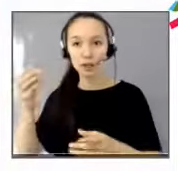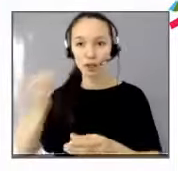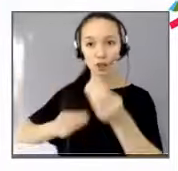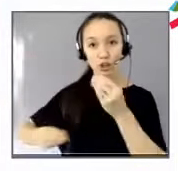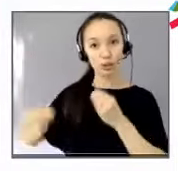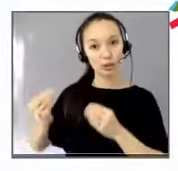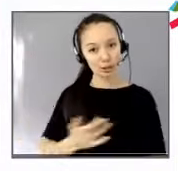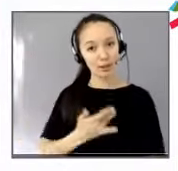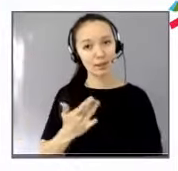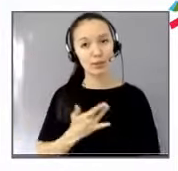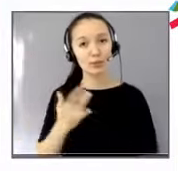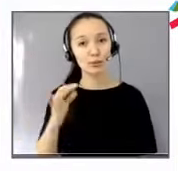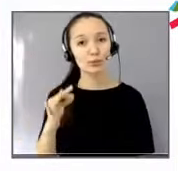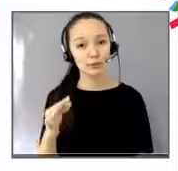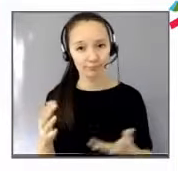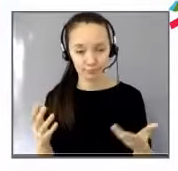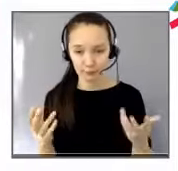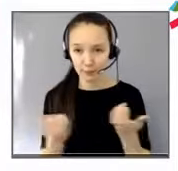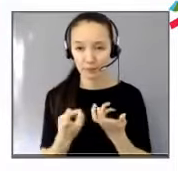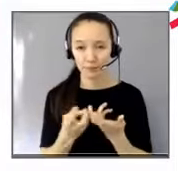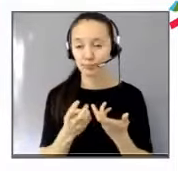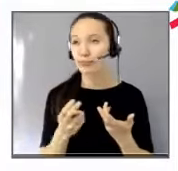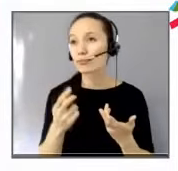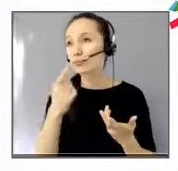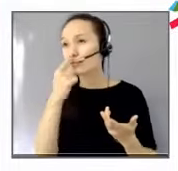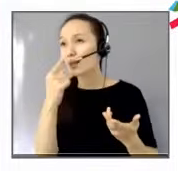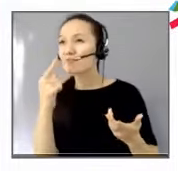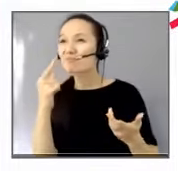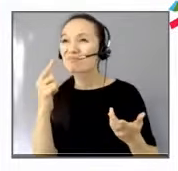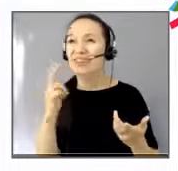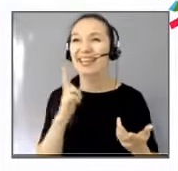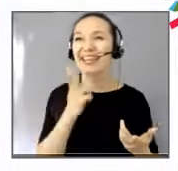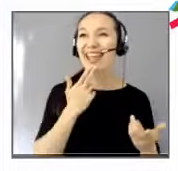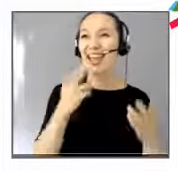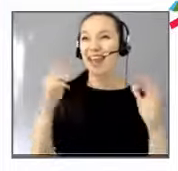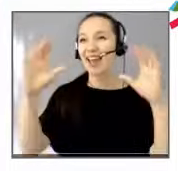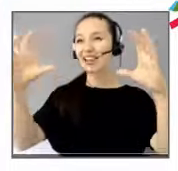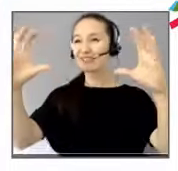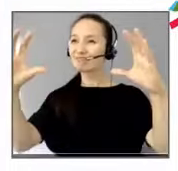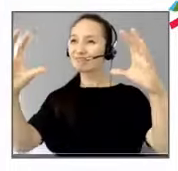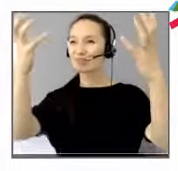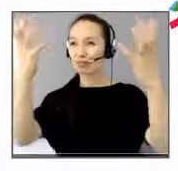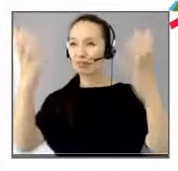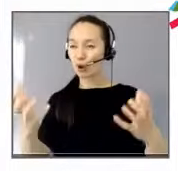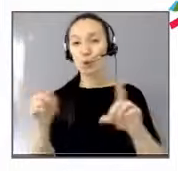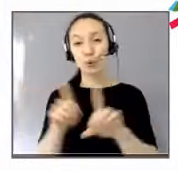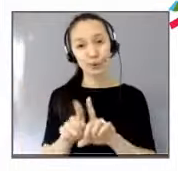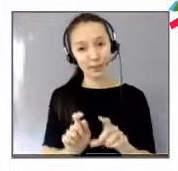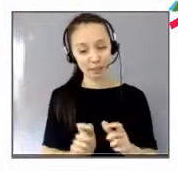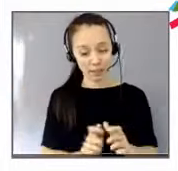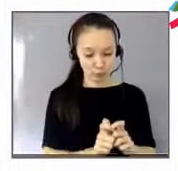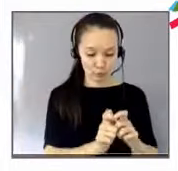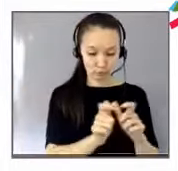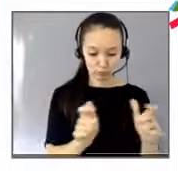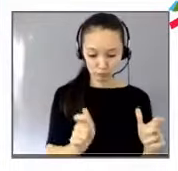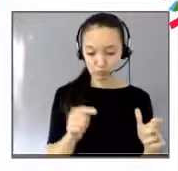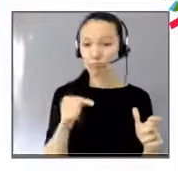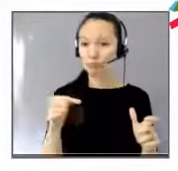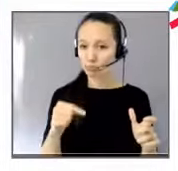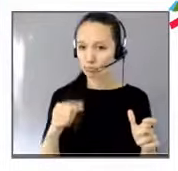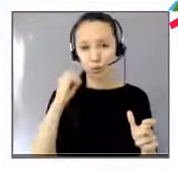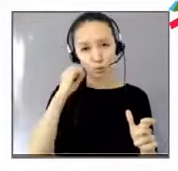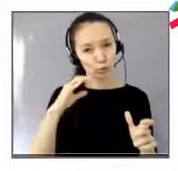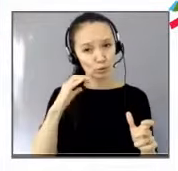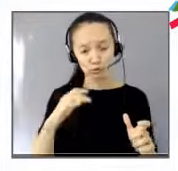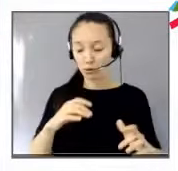un idéal. On parle de fraternité. C'est vrai que la société, l'entreprise, tous les jours, on est dans le côté opérationnel. Tous les